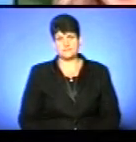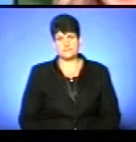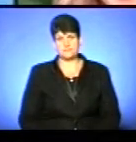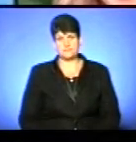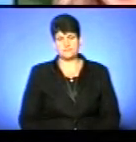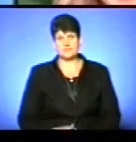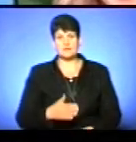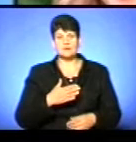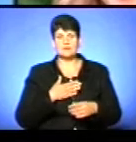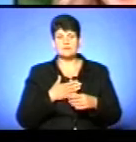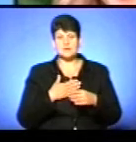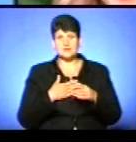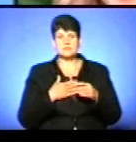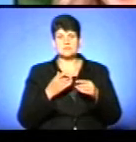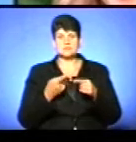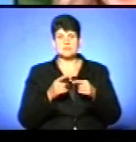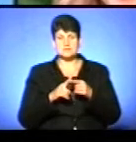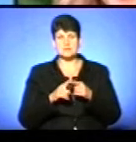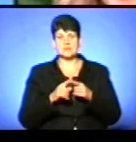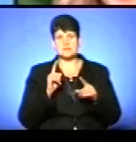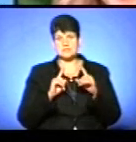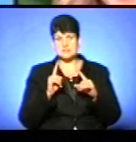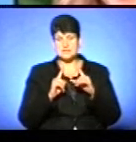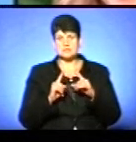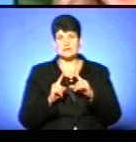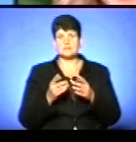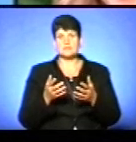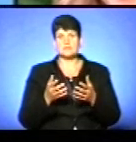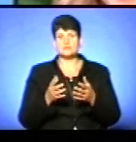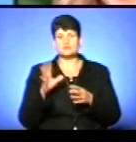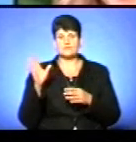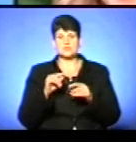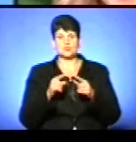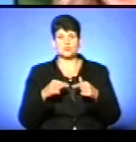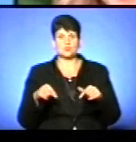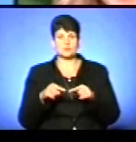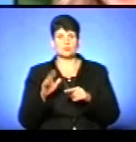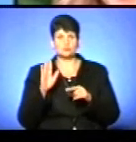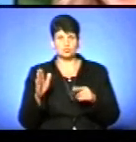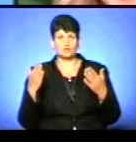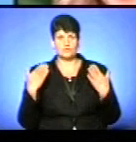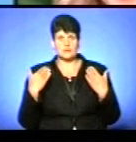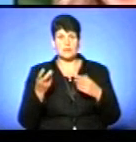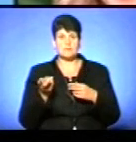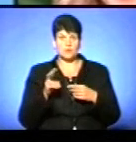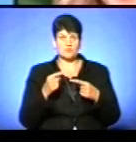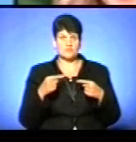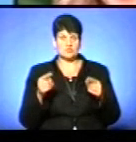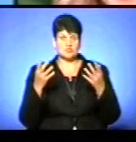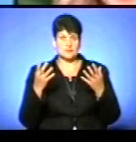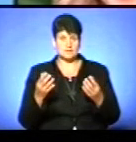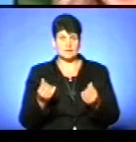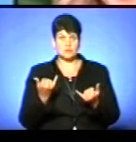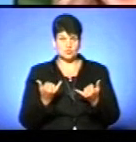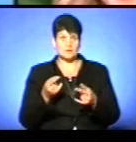В нас офіційні вихідні, ми про це минулого тижня офіційно повідомляли, що всі структури будуть вихідні. Нехай приходить інший день, просто сьогодні